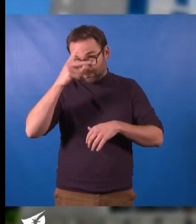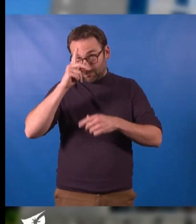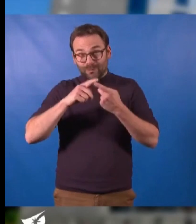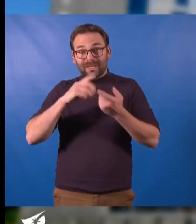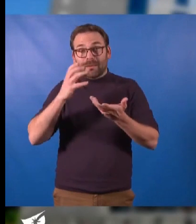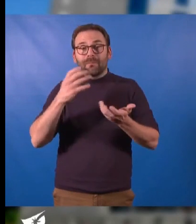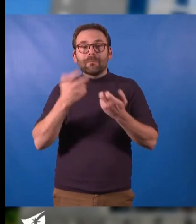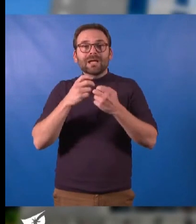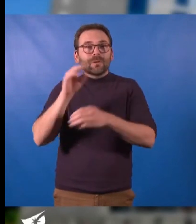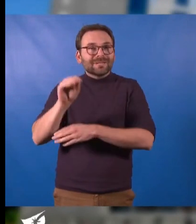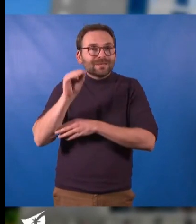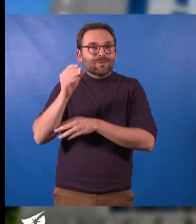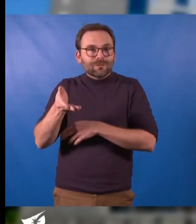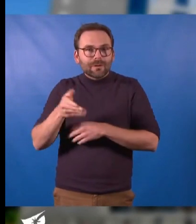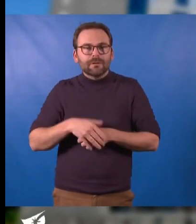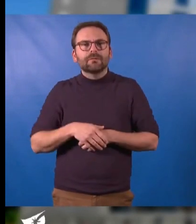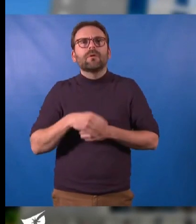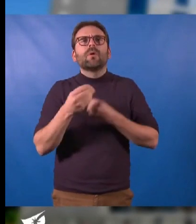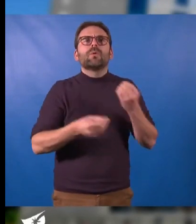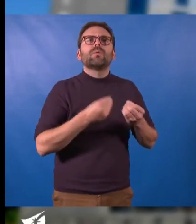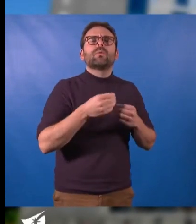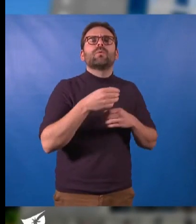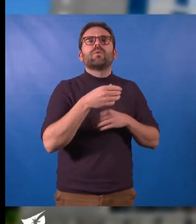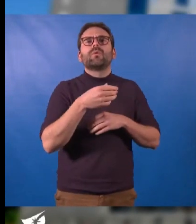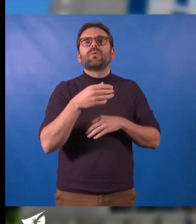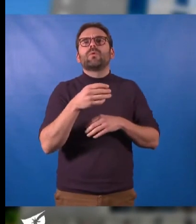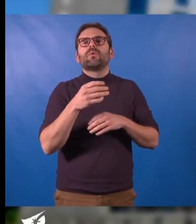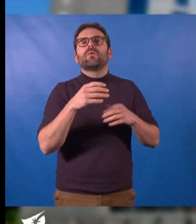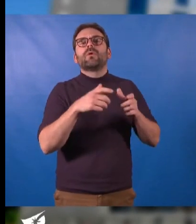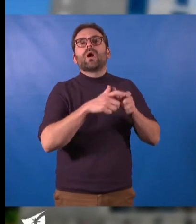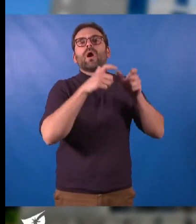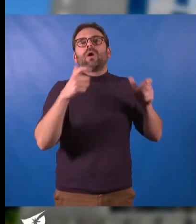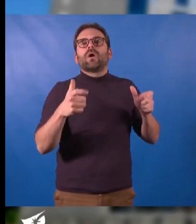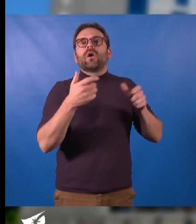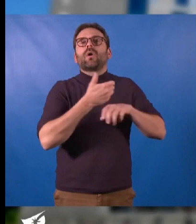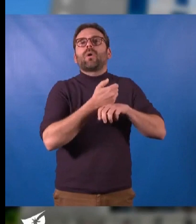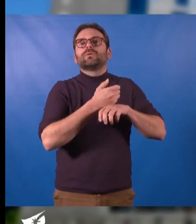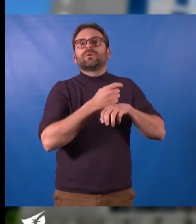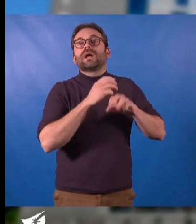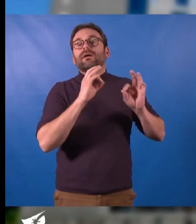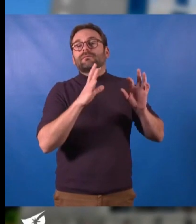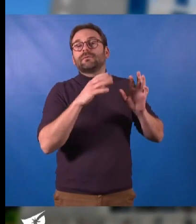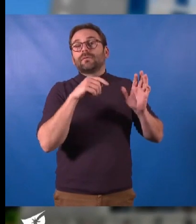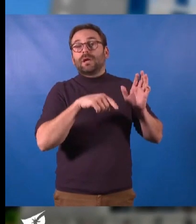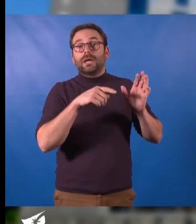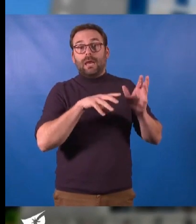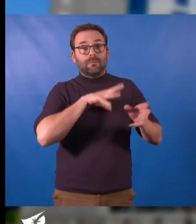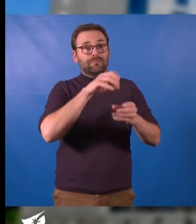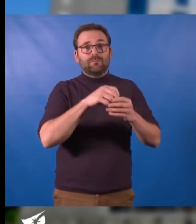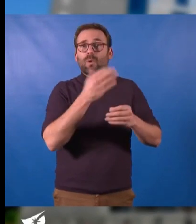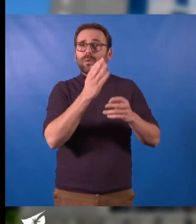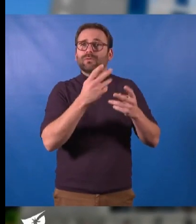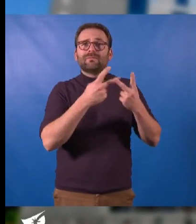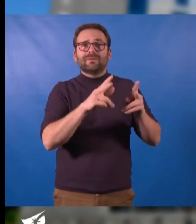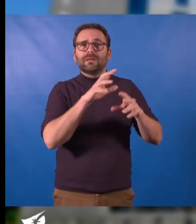dinosaures. Quand nous avons le chronographe, il est parfaitement intégré dans une autre commune de la métropole